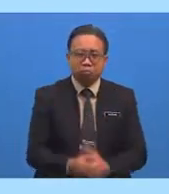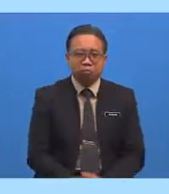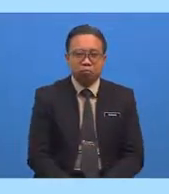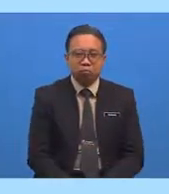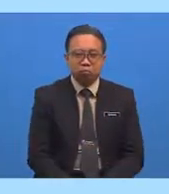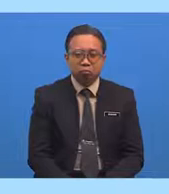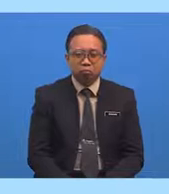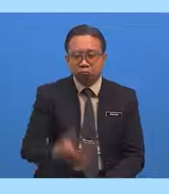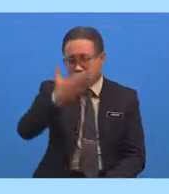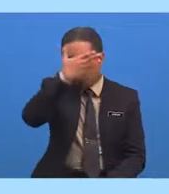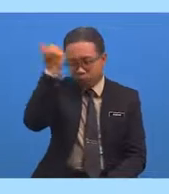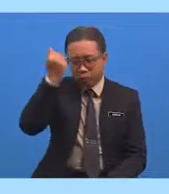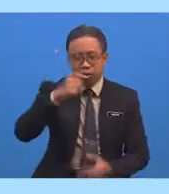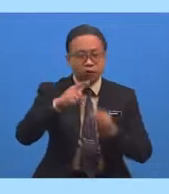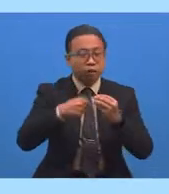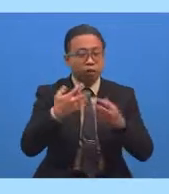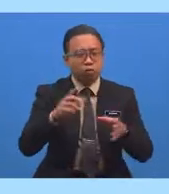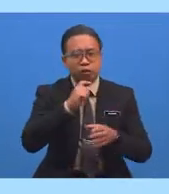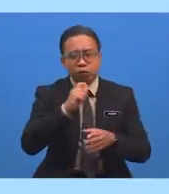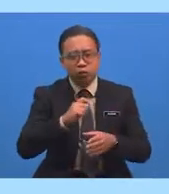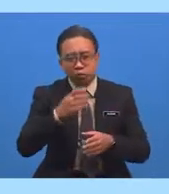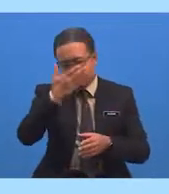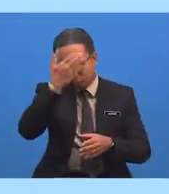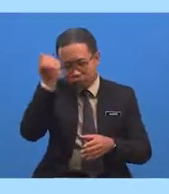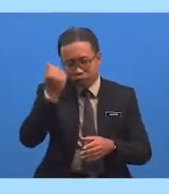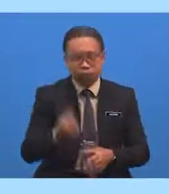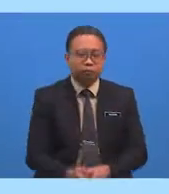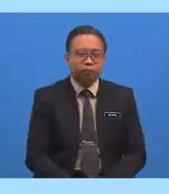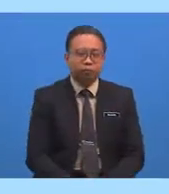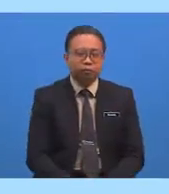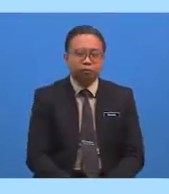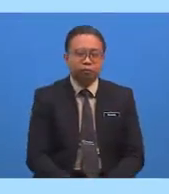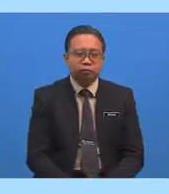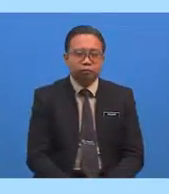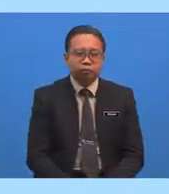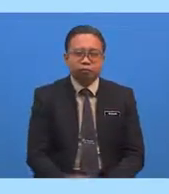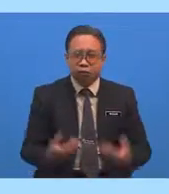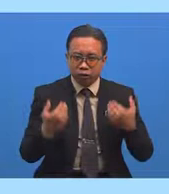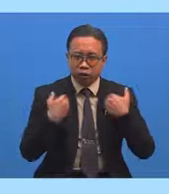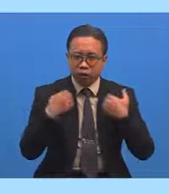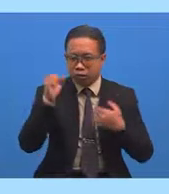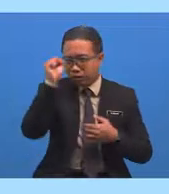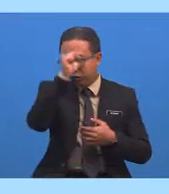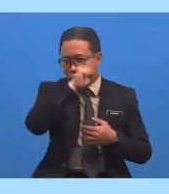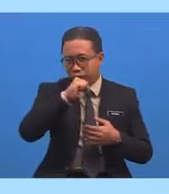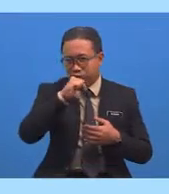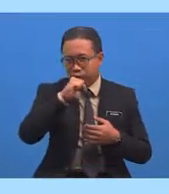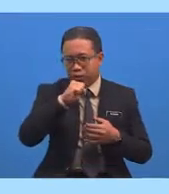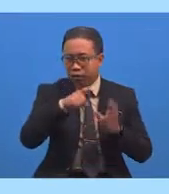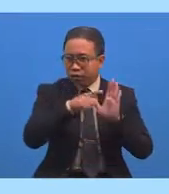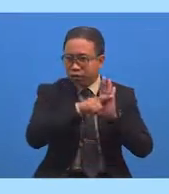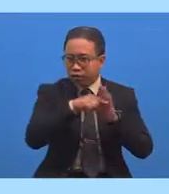bermaksud Nyanyu Jadi Ada Berapa sifat negatif Yang